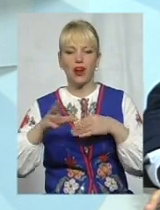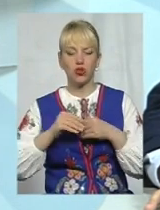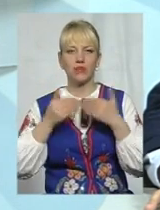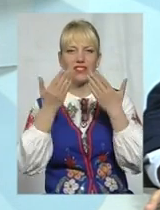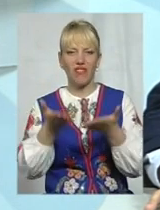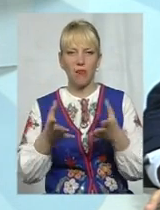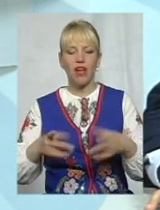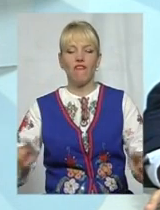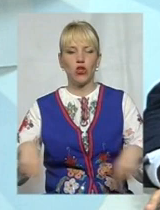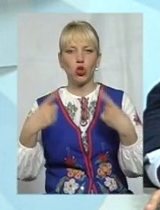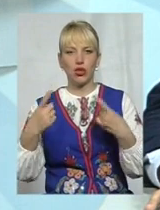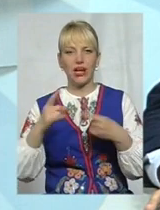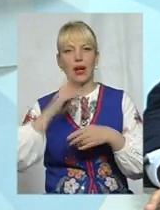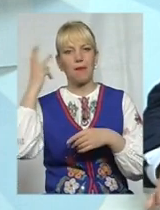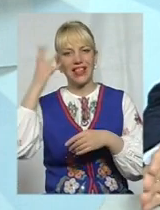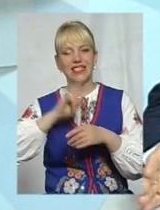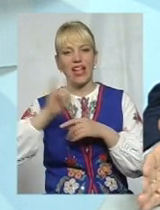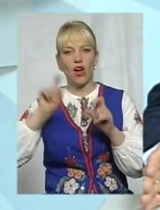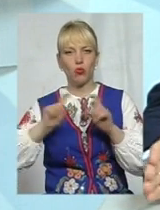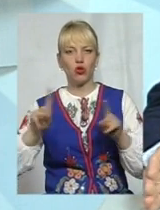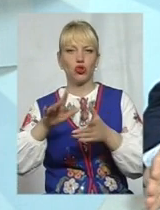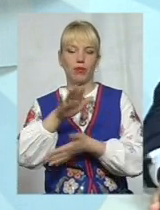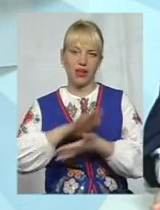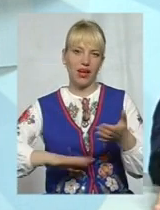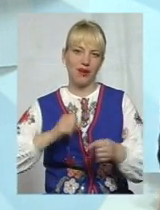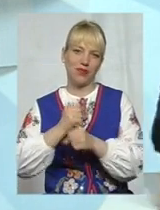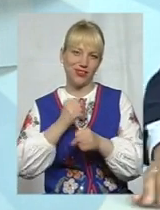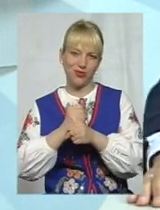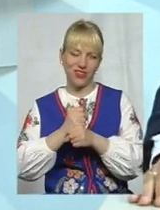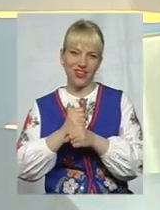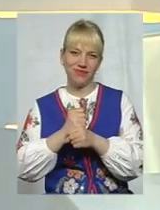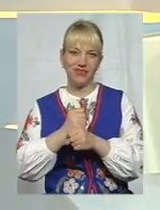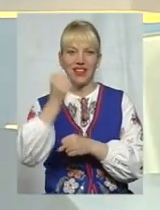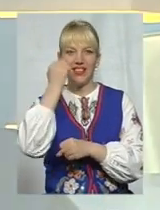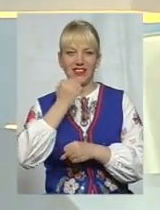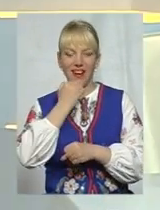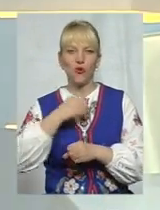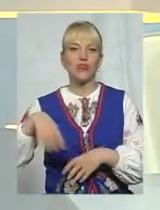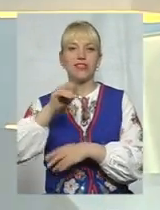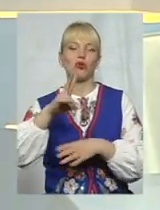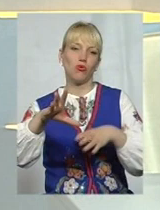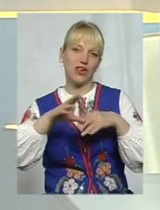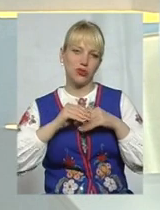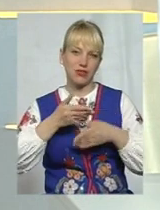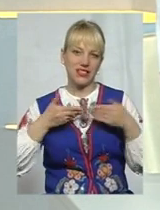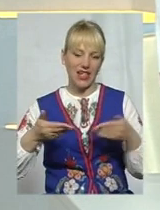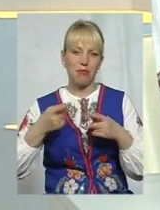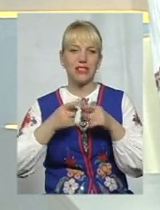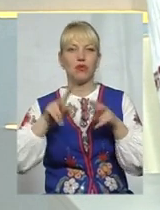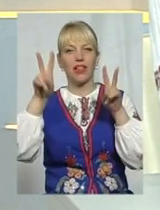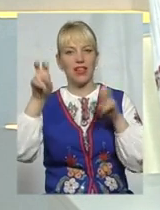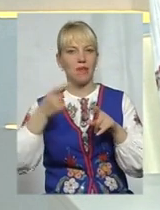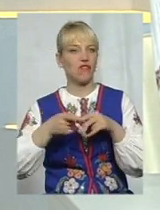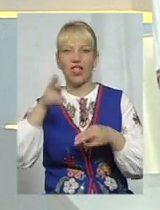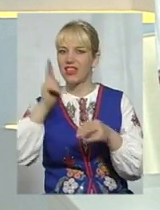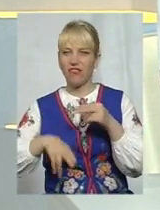спільно відродили наш Хмельницький аеропорт і для того, щоб ми далі працювали. Що ж, дякую всім, хто був з нами. Це була тема, вона ще не